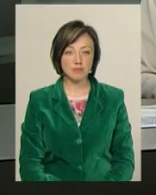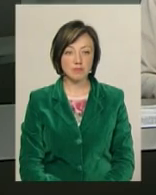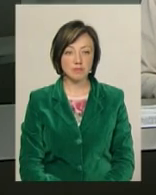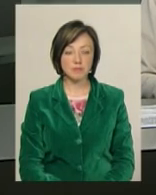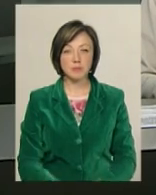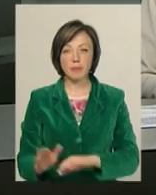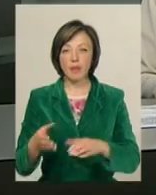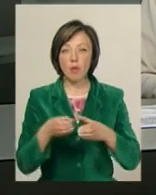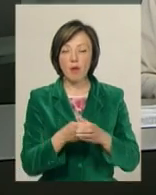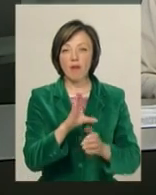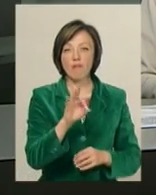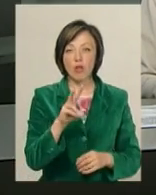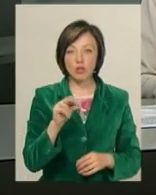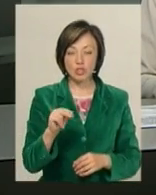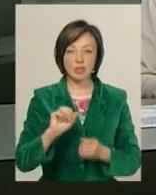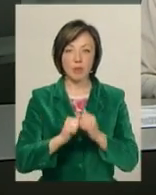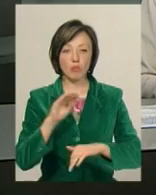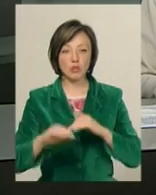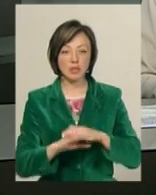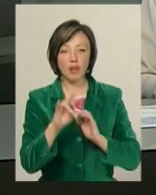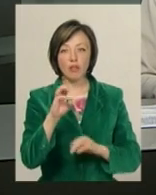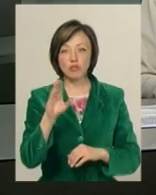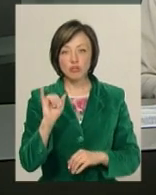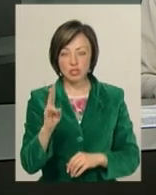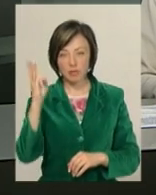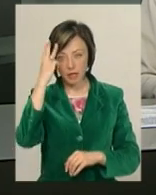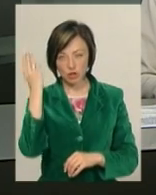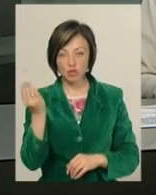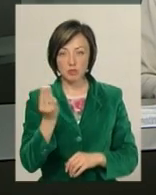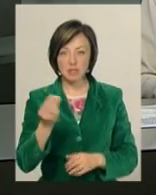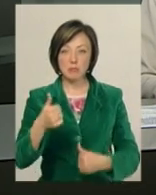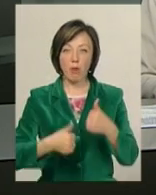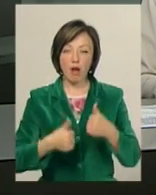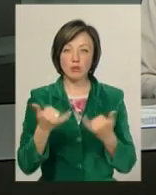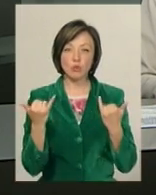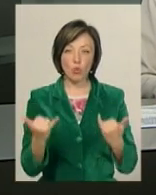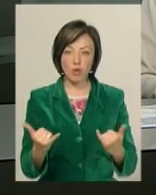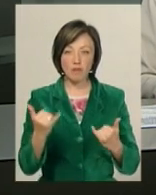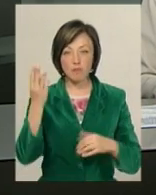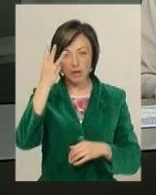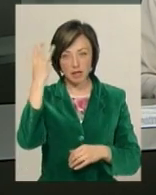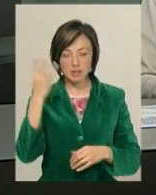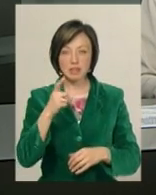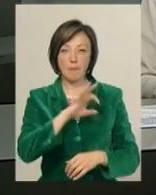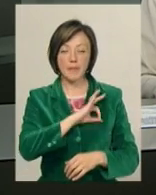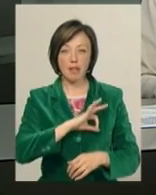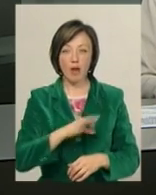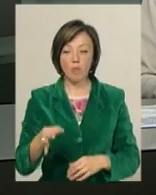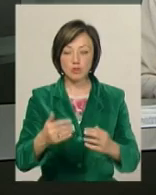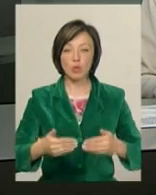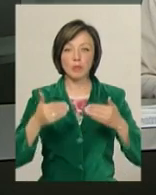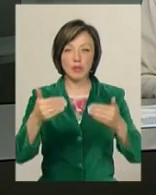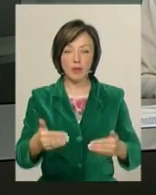Команди з Волочиська, Кам'янця-Подільського, Нетішина, Хмельницького та Шепетівки змагалися сьогодні у Хмельницькому за медалі обласного